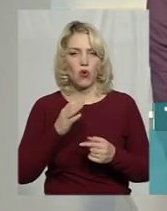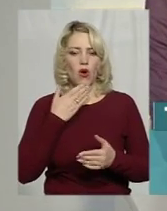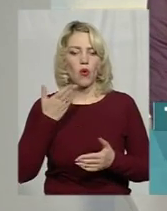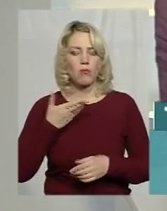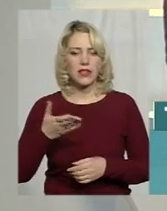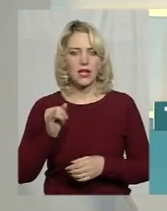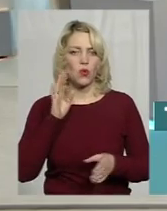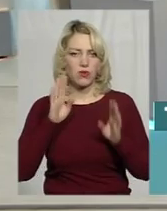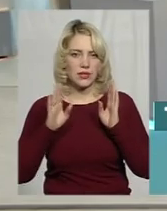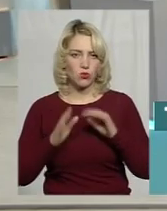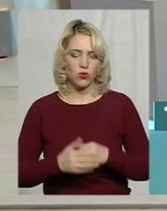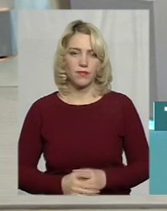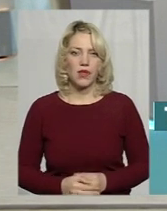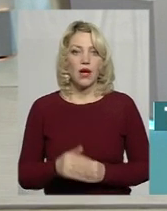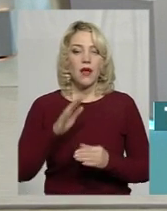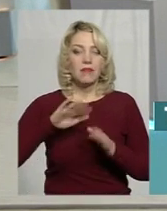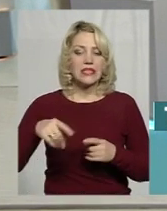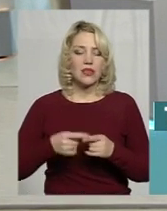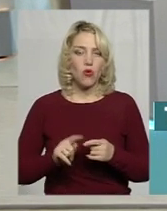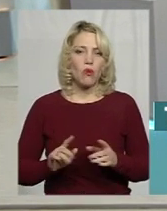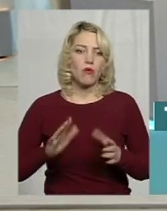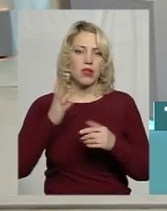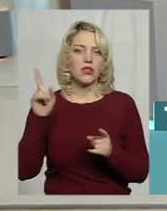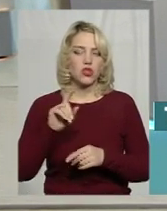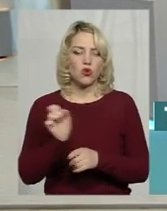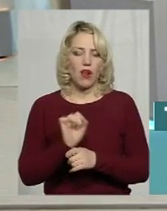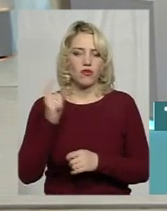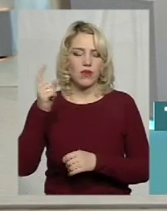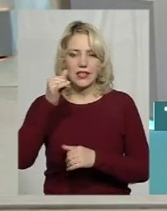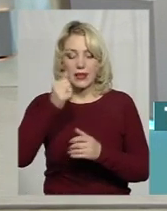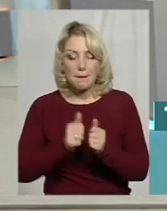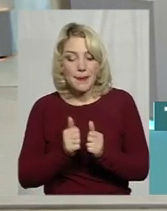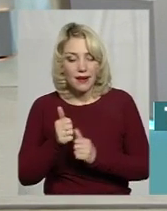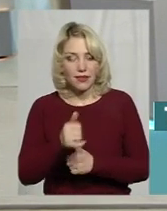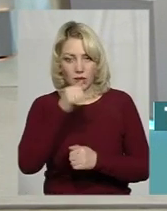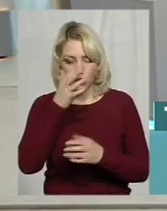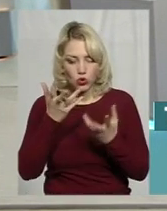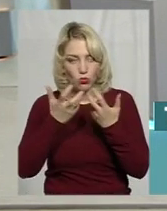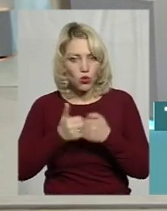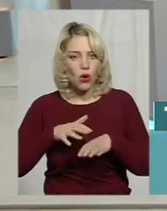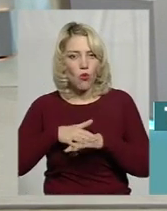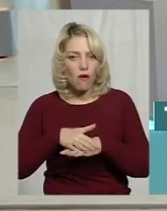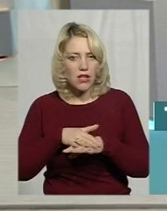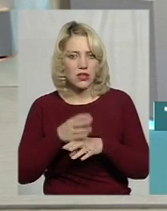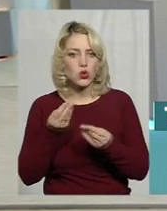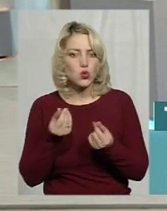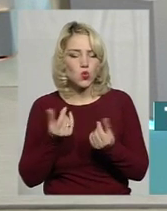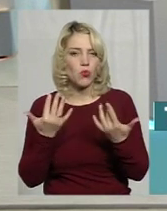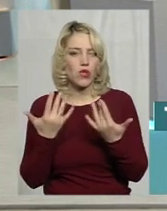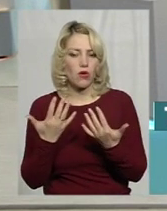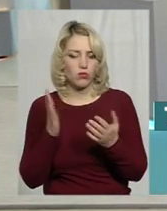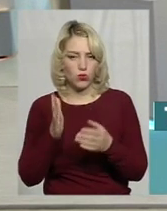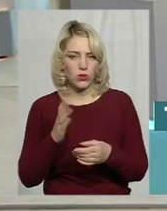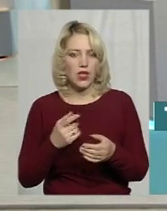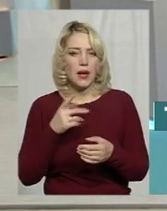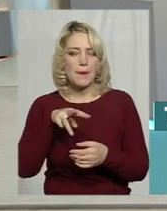Пане Ігорю, стосовно того моменту, що автовласники наперед не можуть прорахувати якусь суму, в яку суму виліться їм розмитнення.